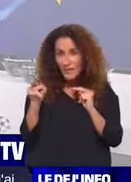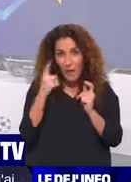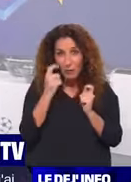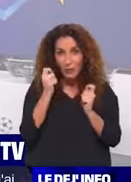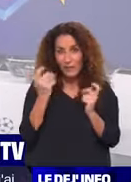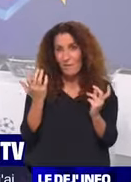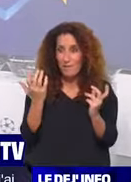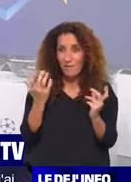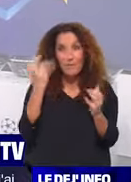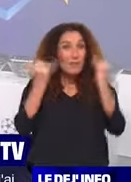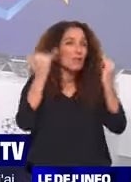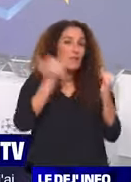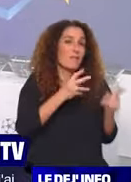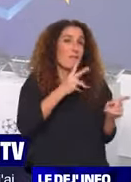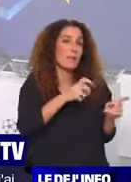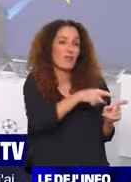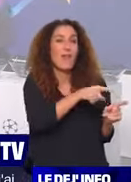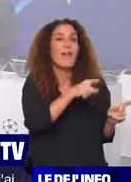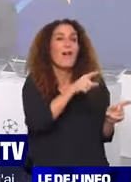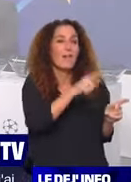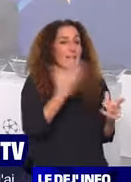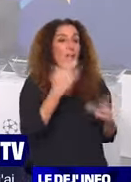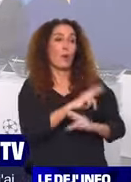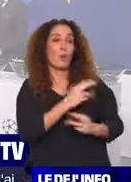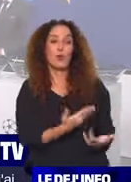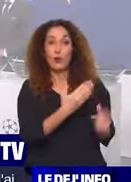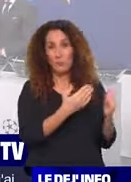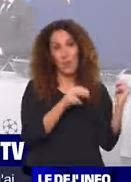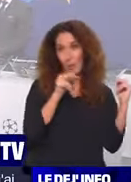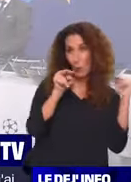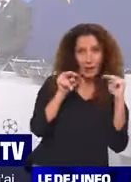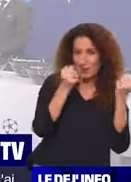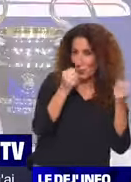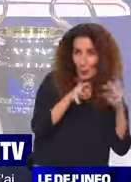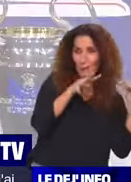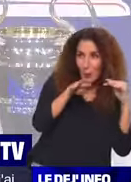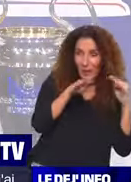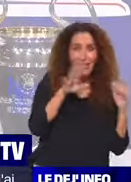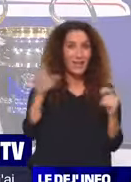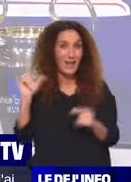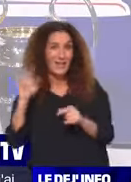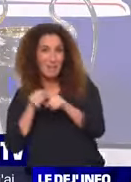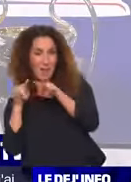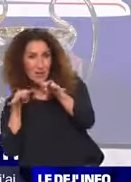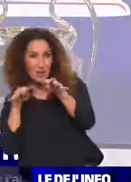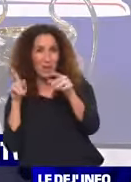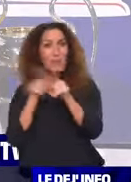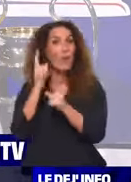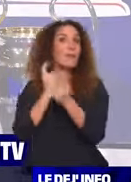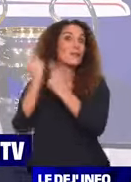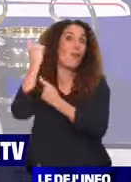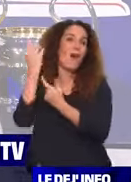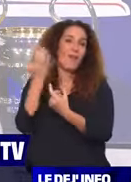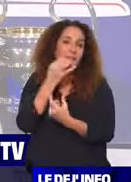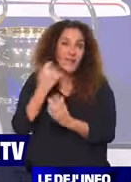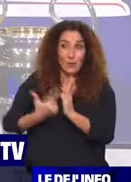On imagine les Parisiens. Alors, ils sont au repos officiellement aujourd'hui, les Parisiens. Mais ils doivent regarder ça avec beaucoup d'attention. Les Lillois aussi, parce que là, il y le côté historique, on vient